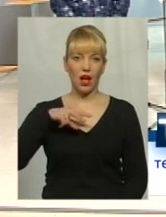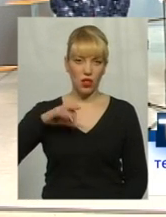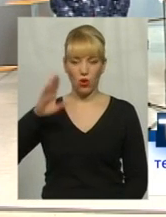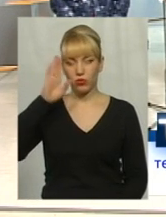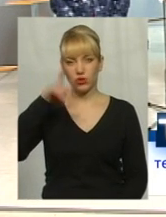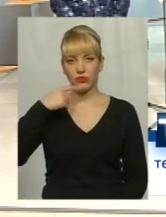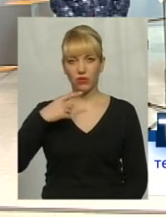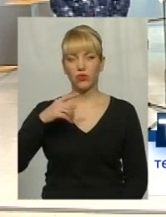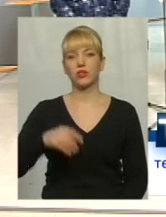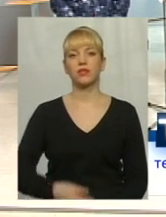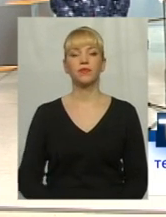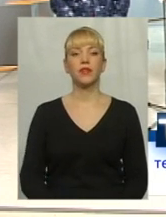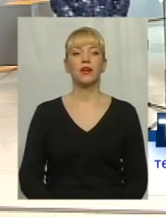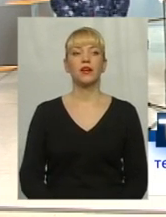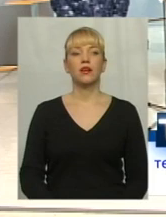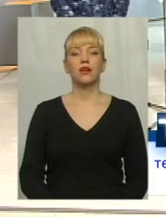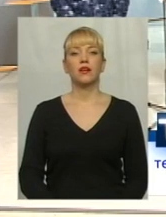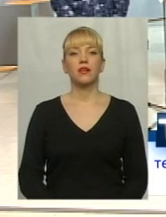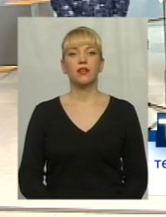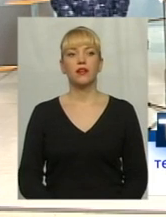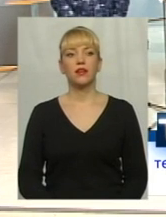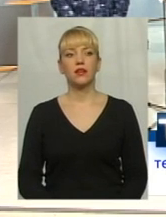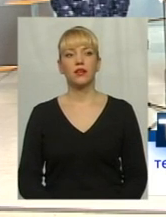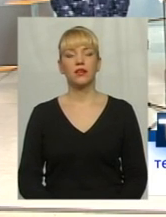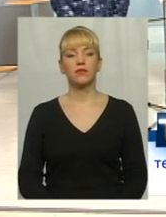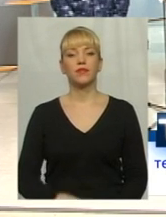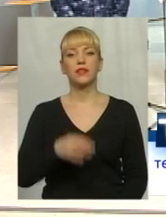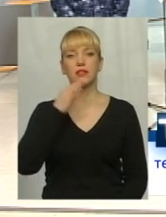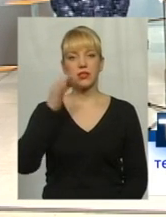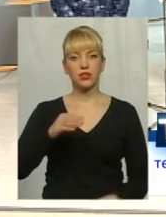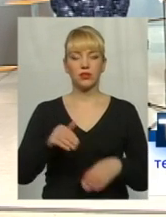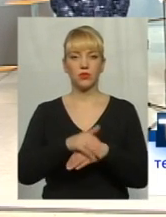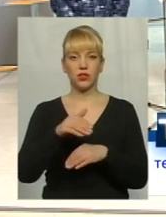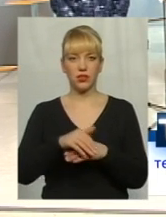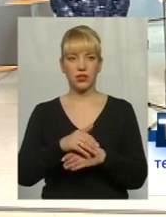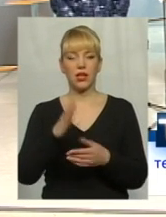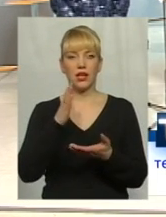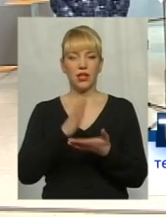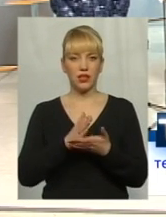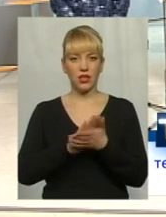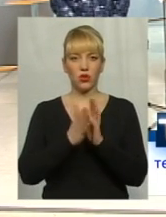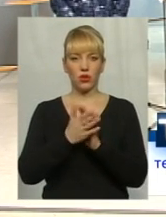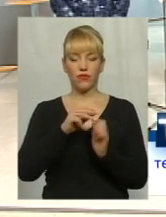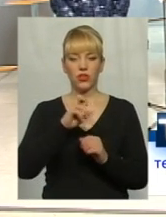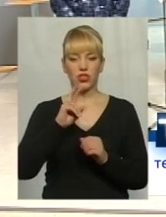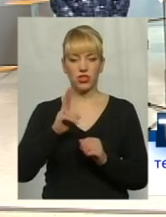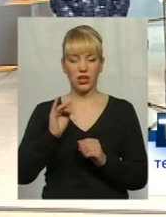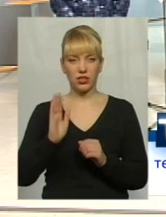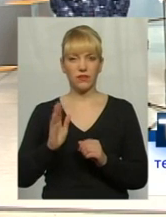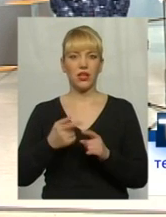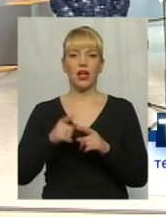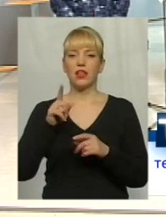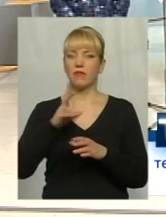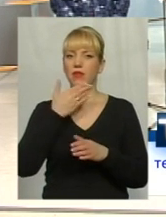Добрий вечір. Добрий вечір, представтеся, будь ласка. Є, будь ласка, таке питання. Є договор з ЖКами, так, ну ЖК не вбрай, ні